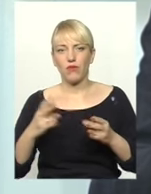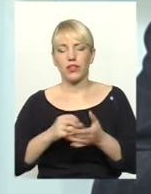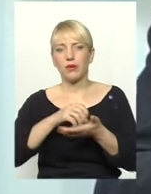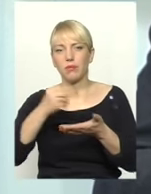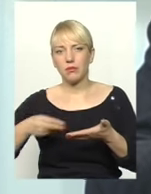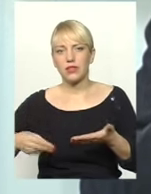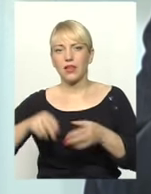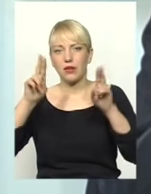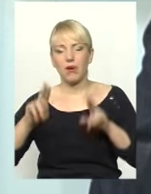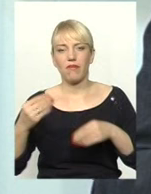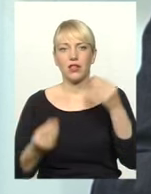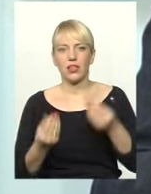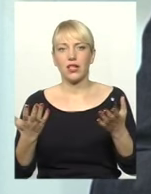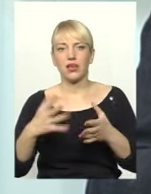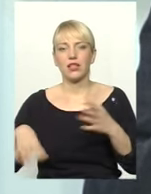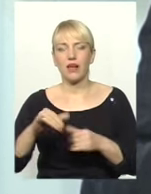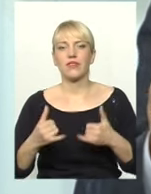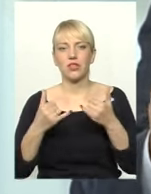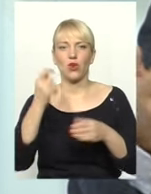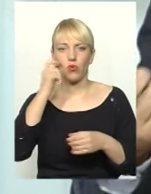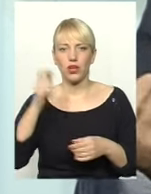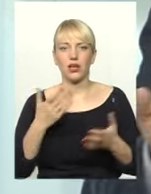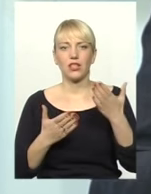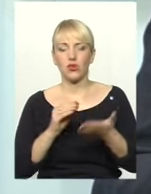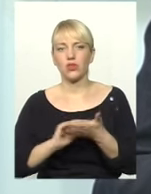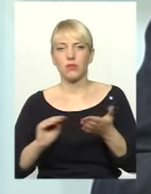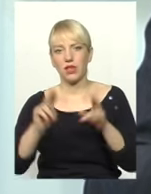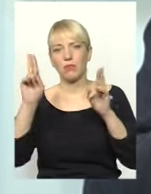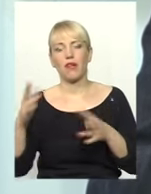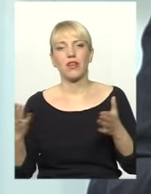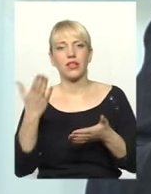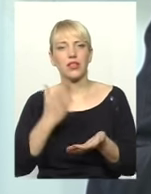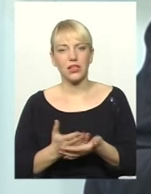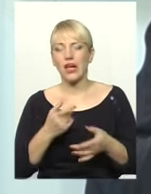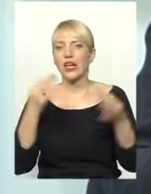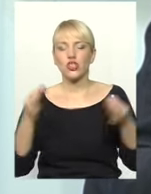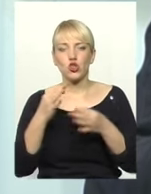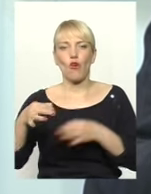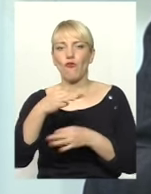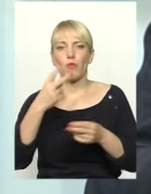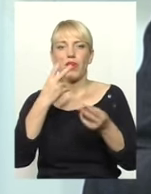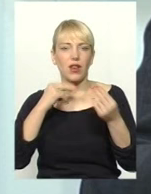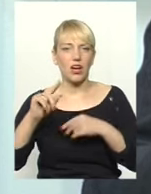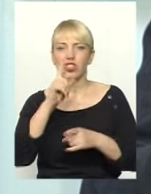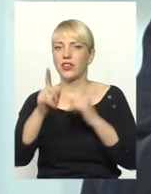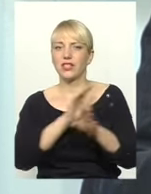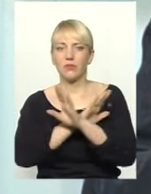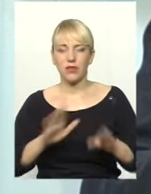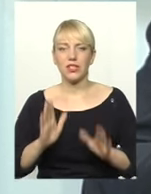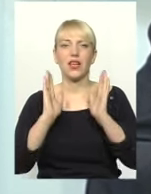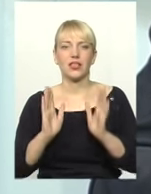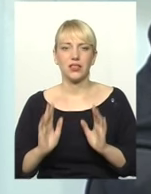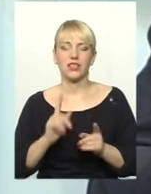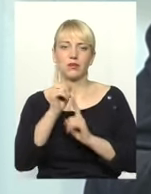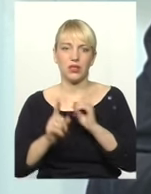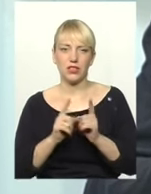правила ігри, які для всієї країни. Якщо вони написали ті правила, які є, нічого в області на краще не зміниться, а тільки змінюється.